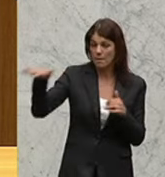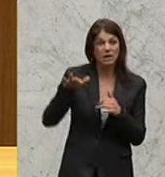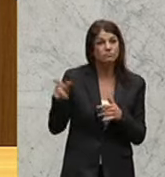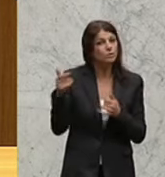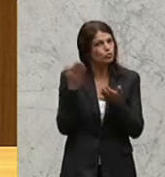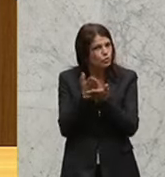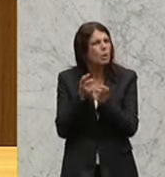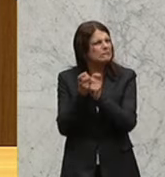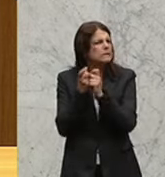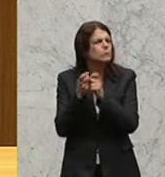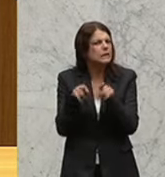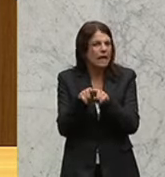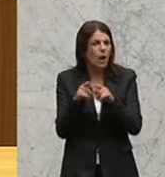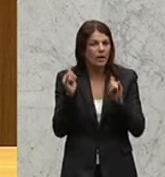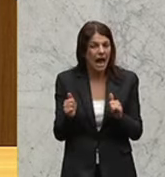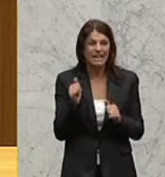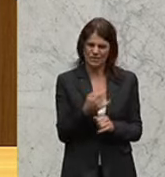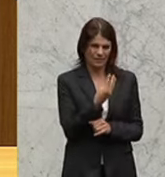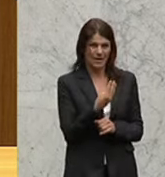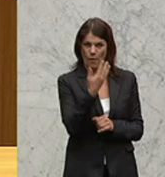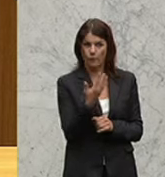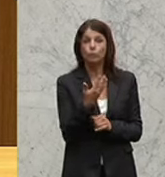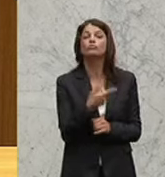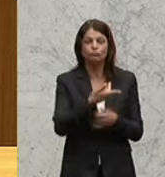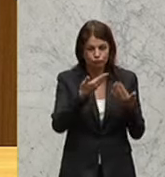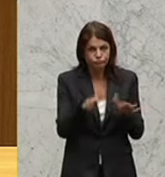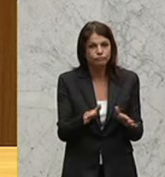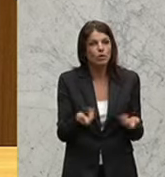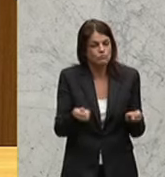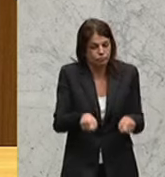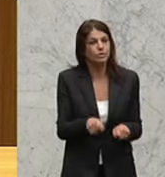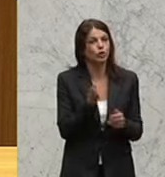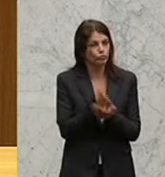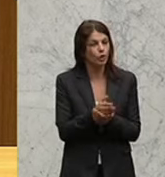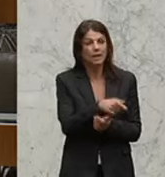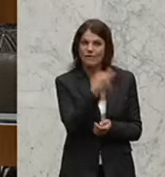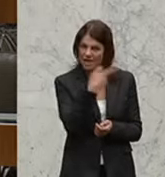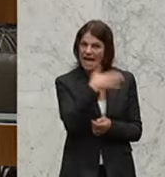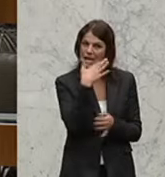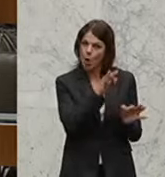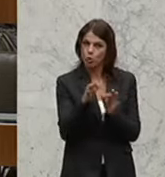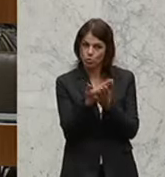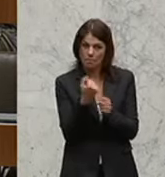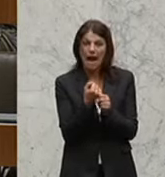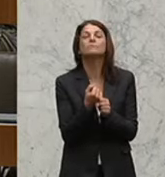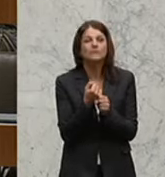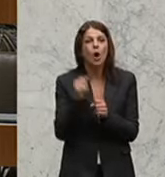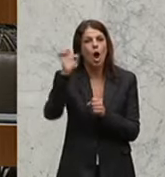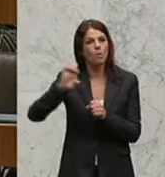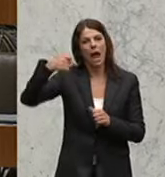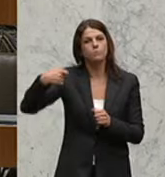vielleicht auch diskutiert wird. Es sind bis jetzt nur vier oder fünf, die diese Redeordnung so gestaltet haben, dass auch Europaabgeordnete